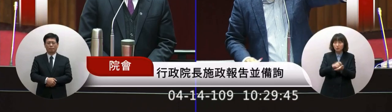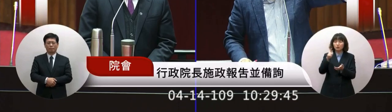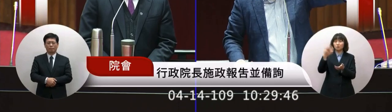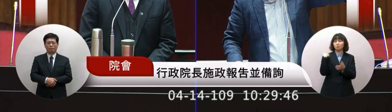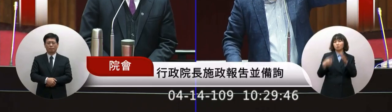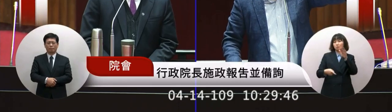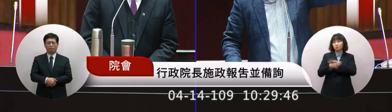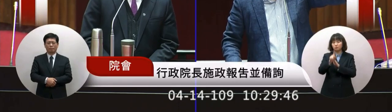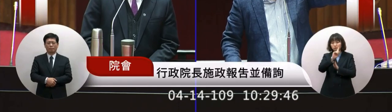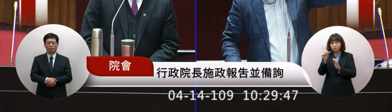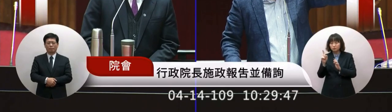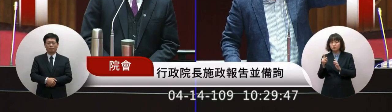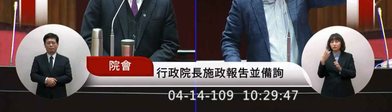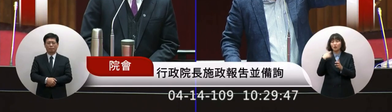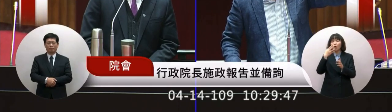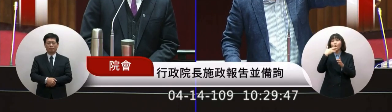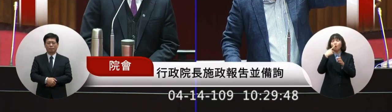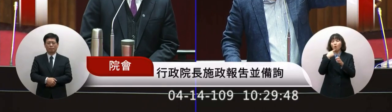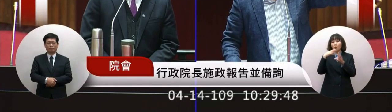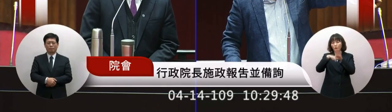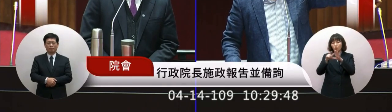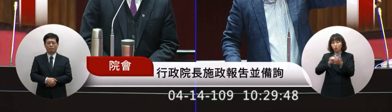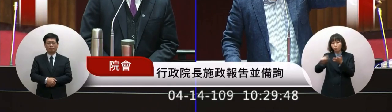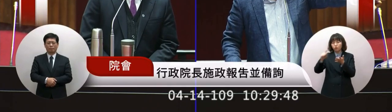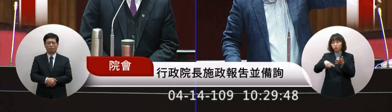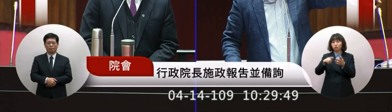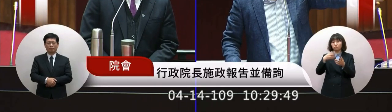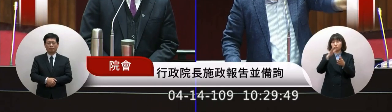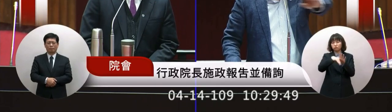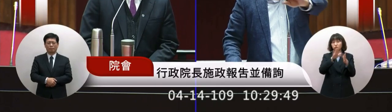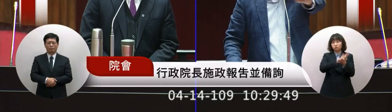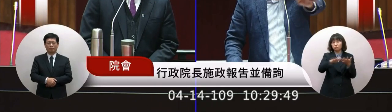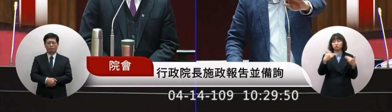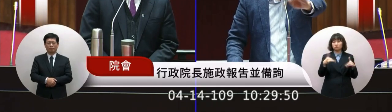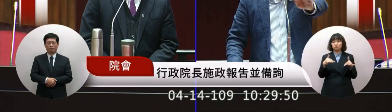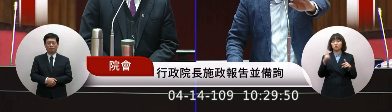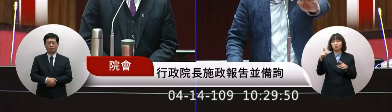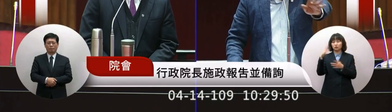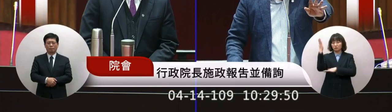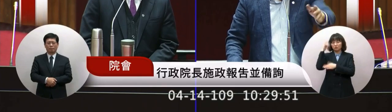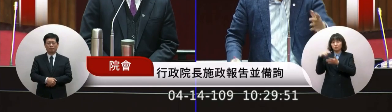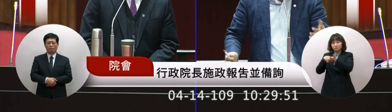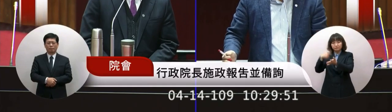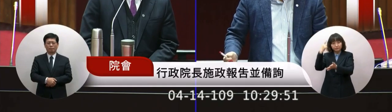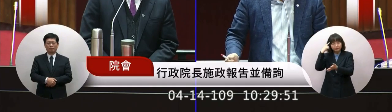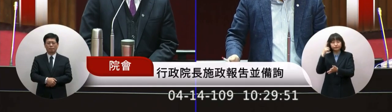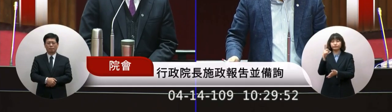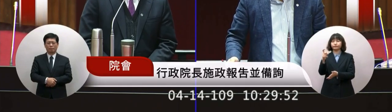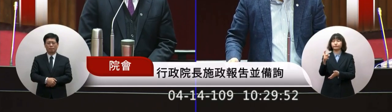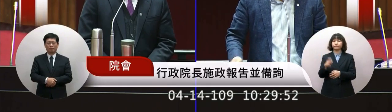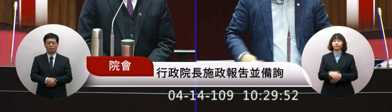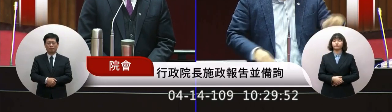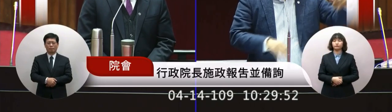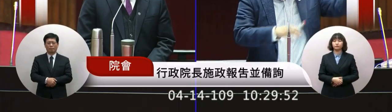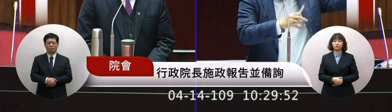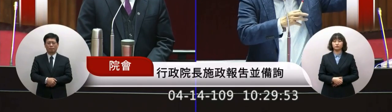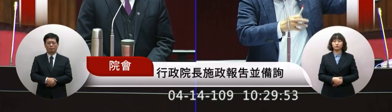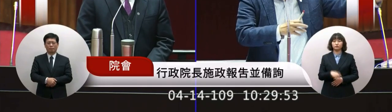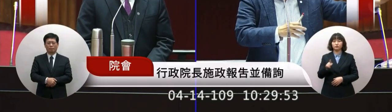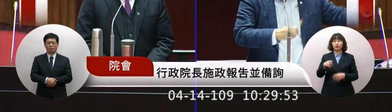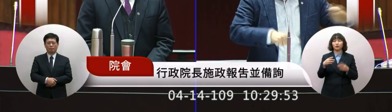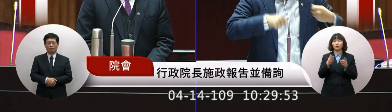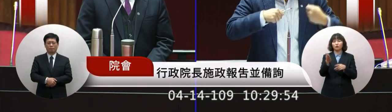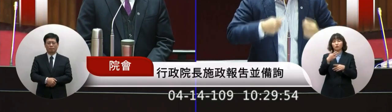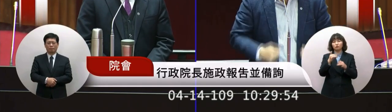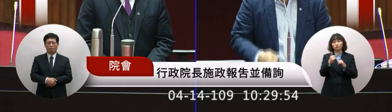不然你這次又發單 還沒去賣還沒叫的 不能讓你紓困 錢放不下來市民